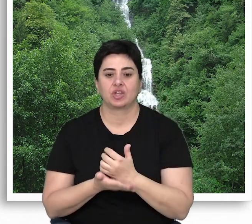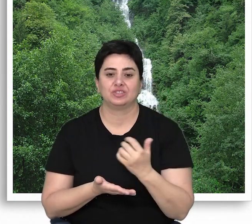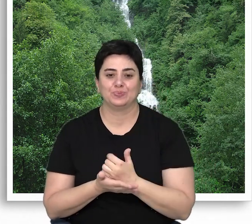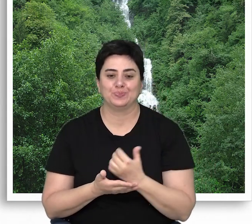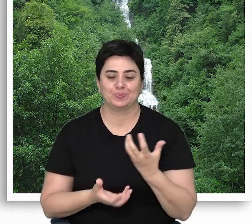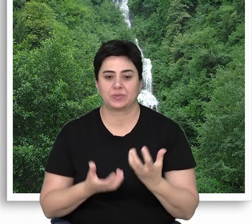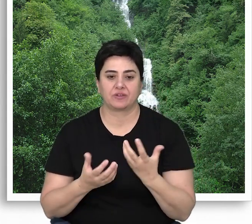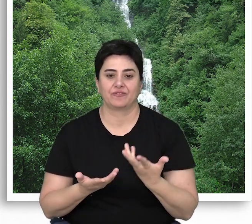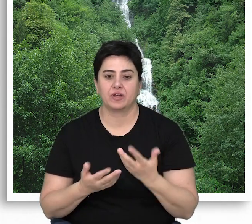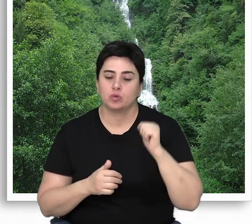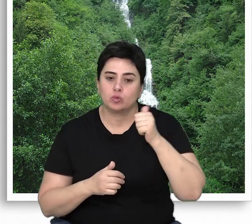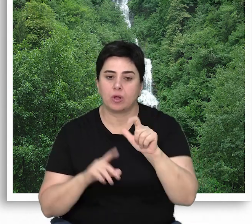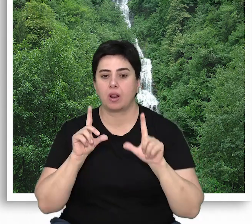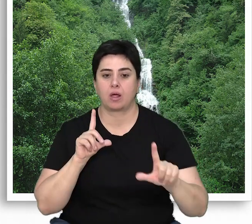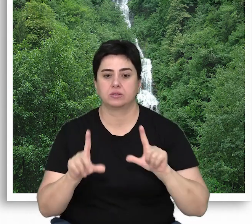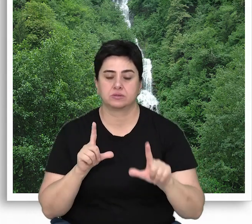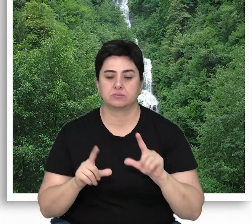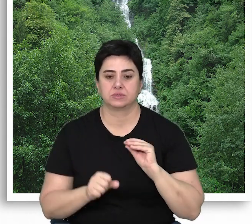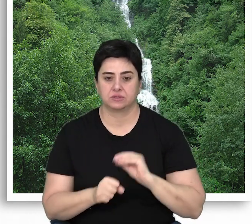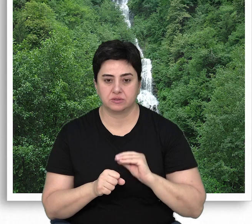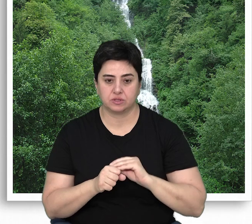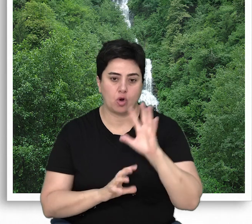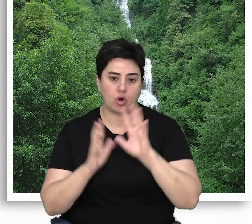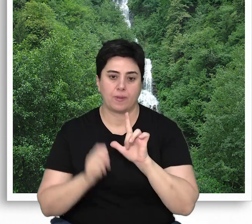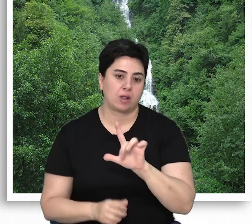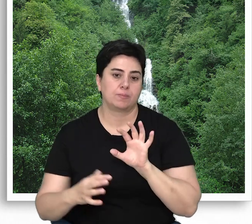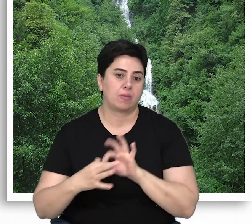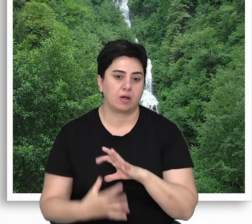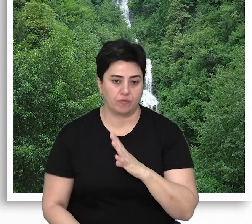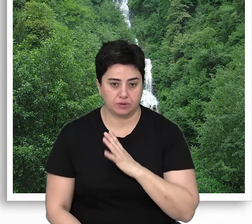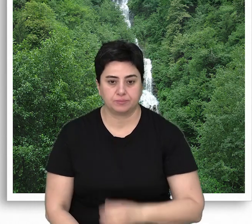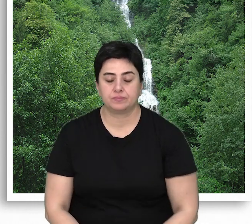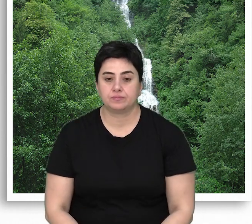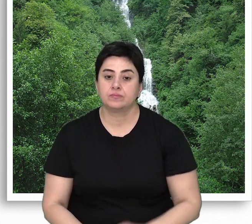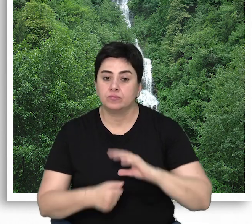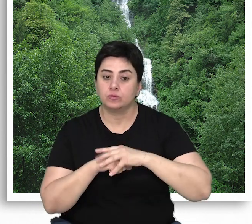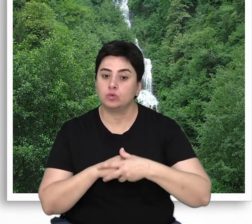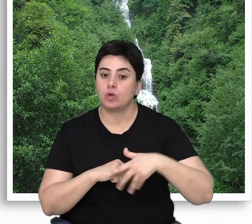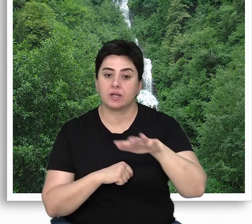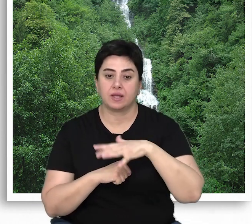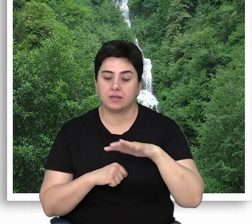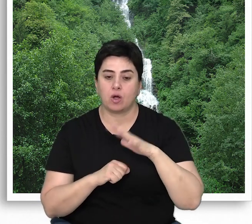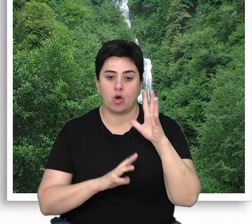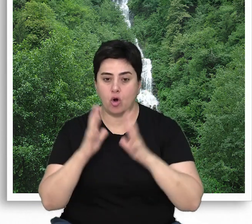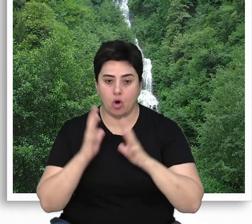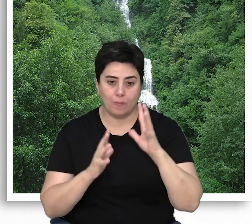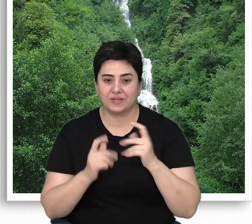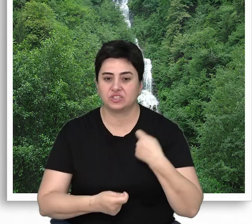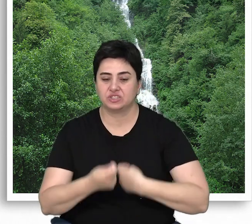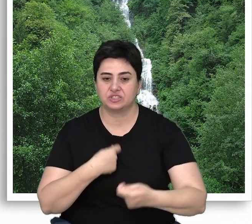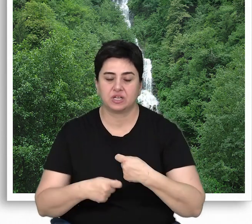geçim kaynakları ve günlük ihtiyaçlarının karşılanmasında ormana bağlı. Dünya genelinde orman ürünleri